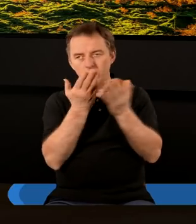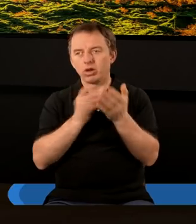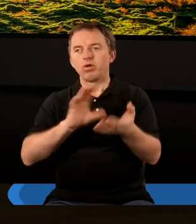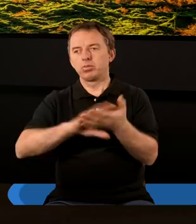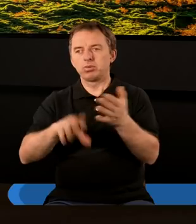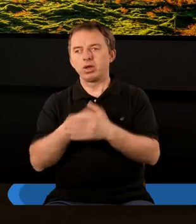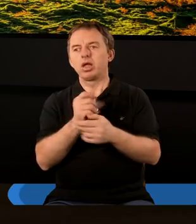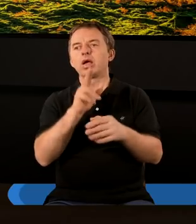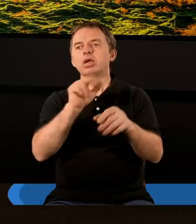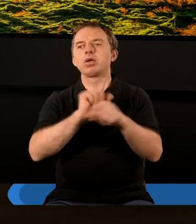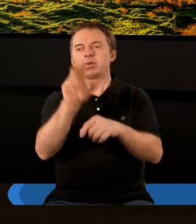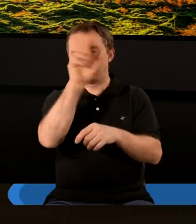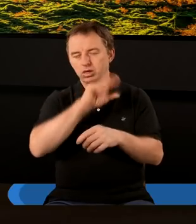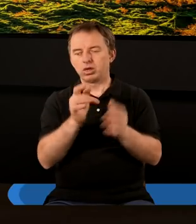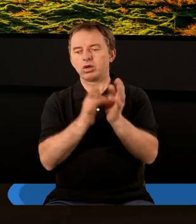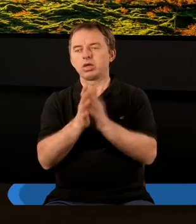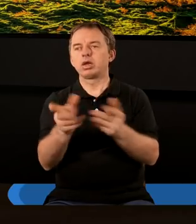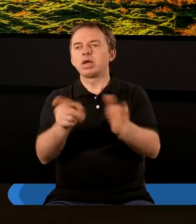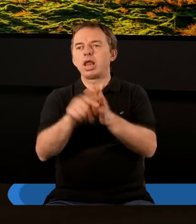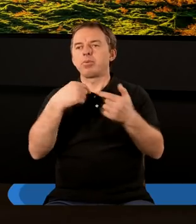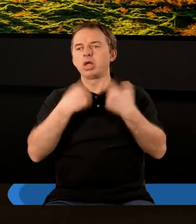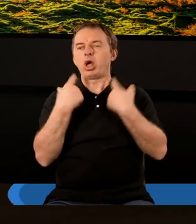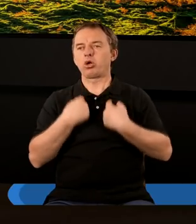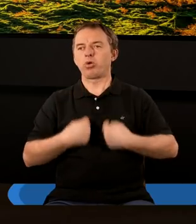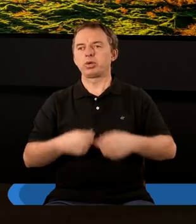z Pisma Świętego, kim rzeczywiście jest dla mnie osobiście.